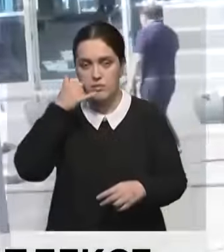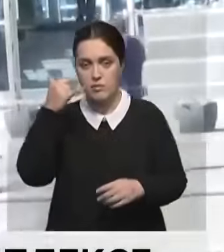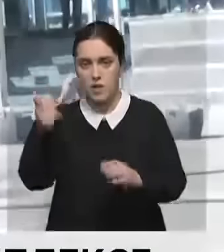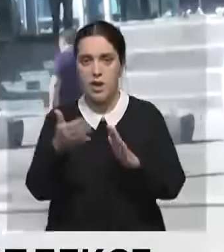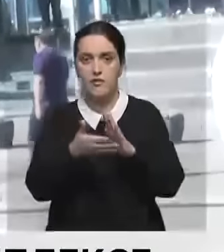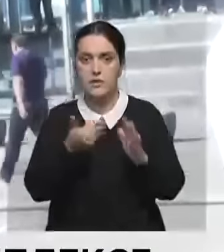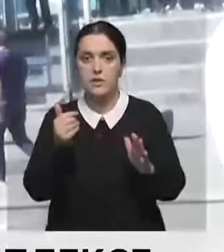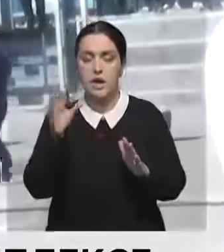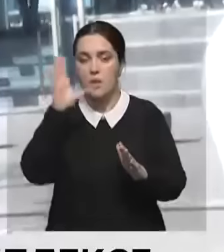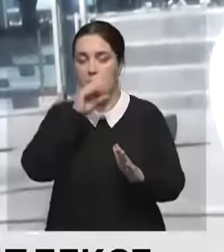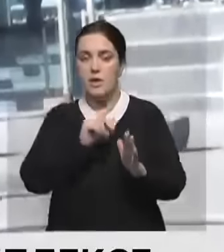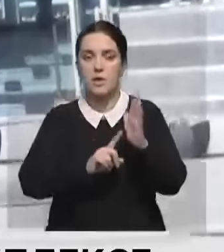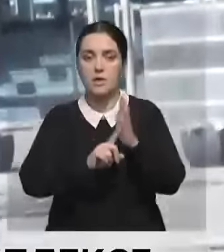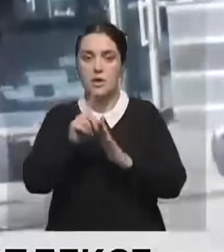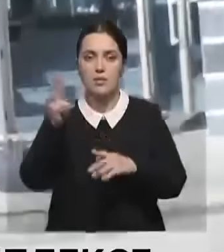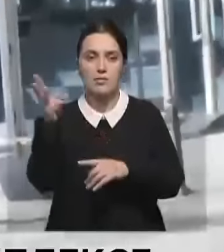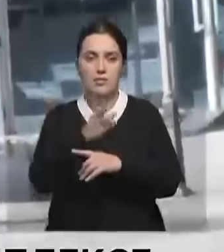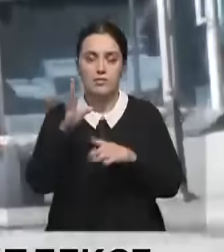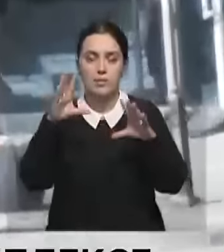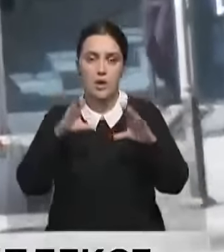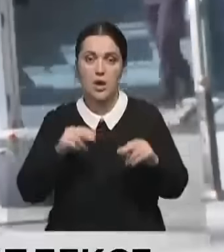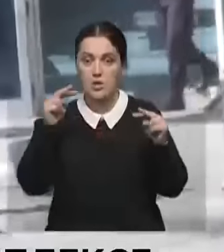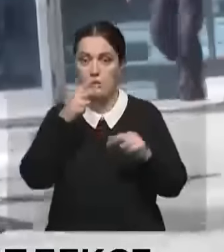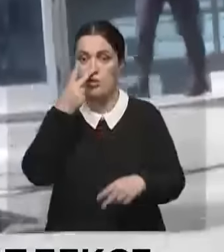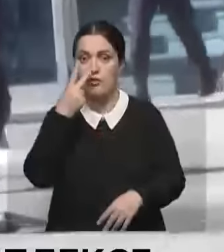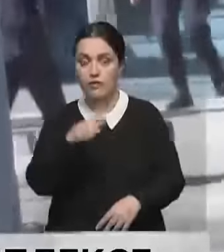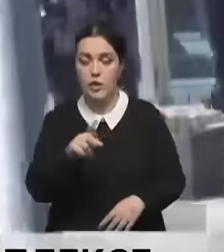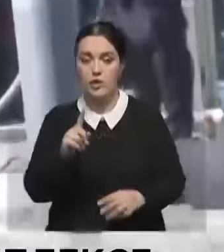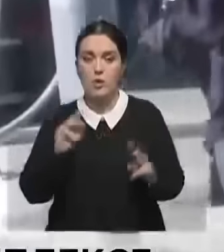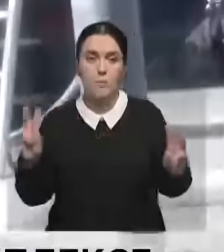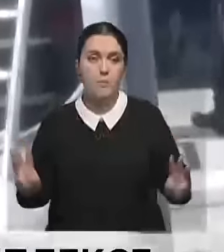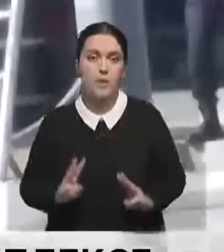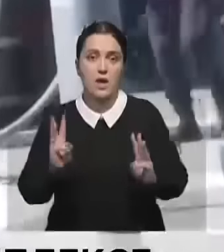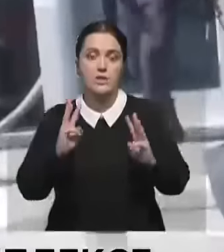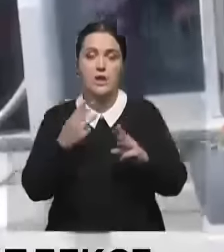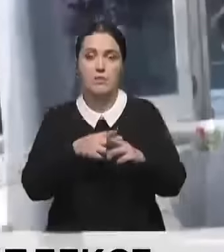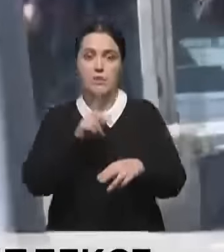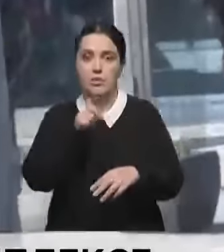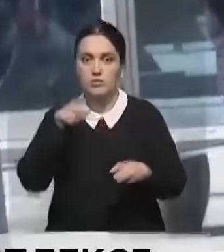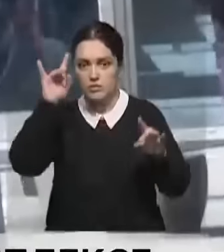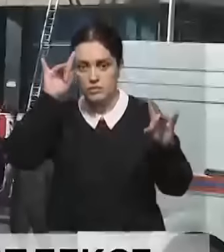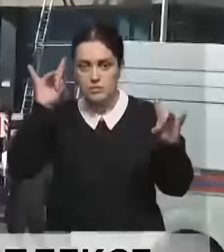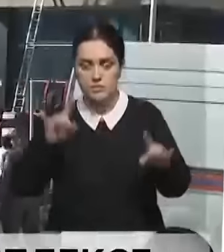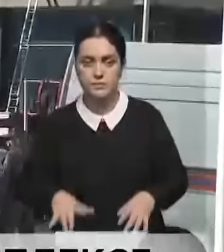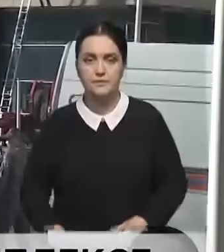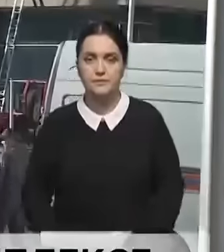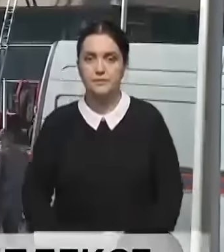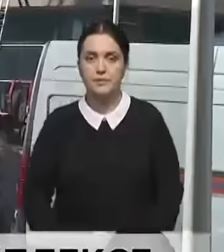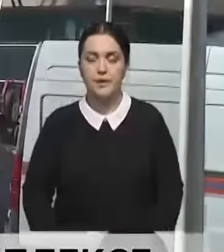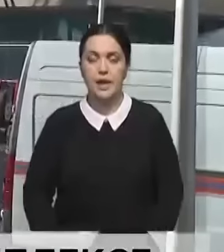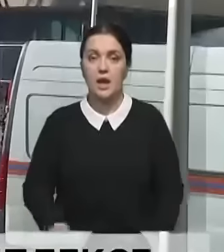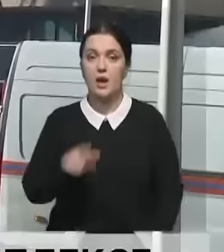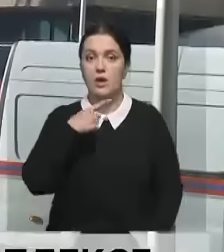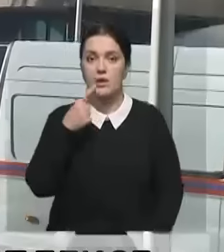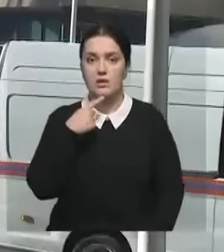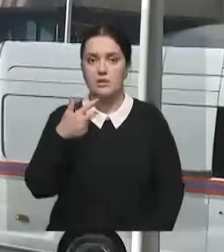и смогли начать работу по ликвидации. Очевидцы утверждают, что пожар многих жильцов застал врасплох. Люди говорят, что на третьем